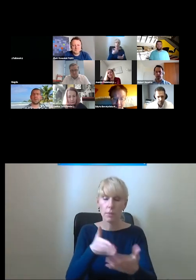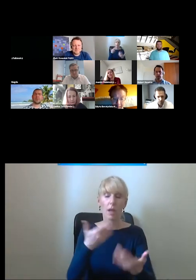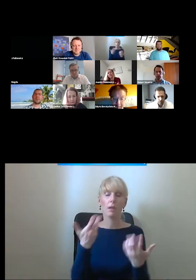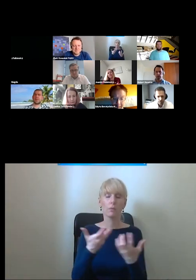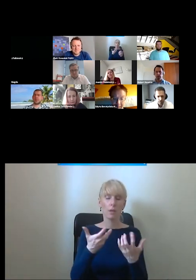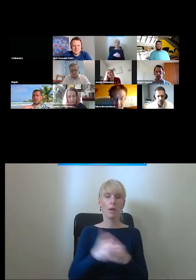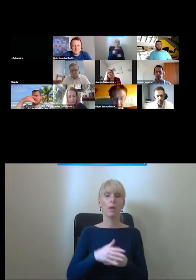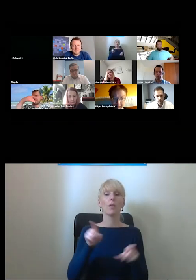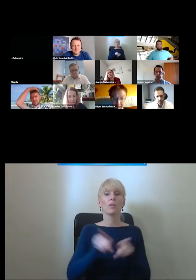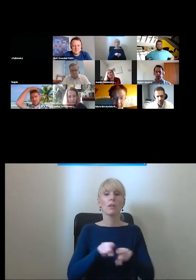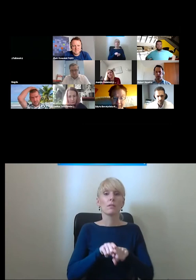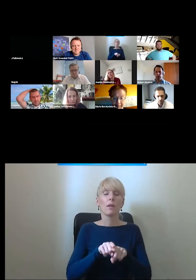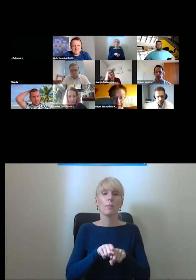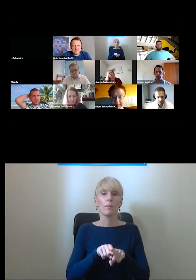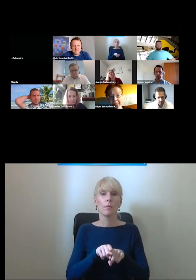typu właśnie